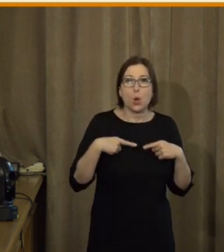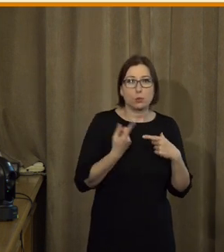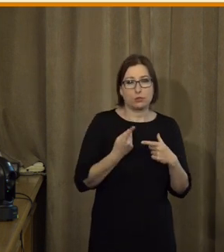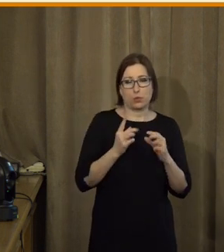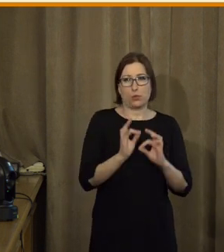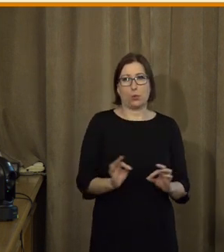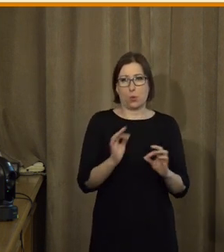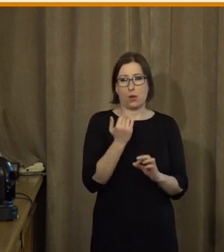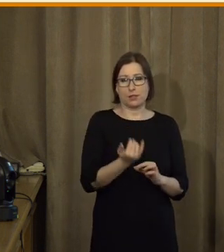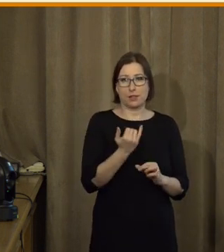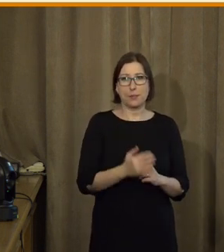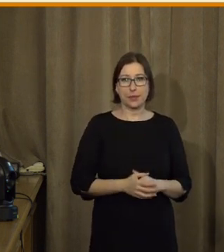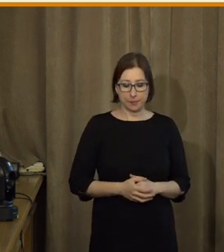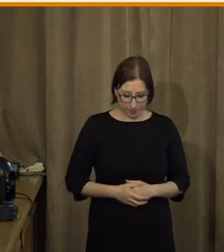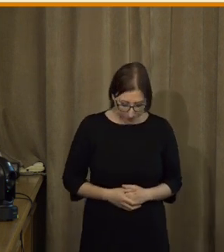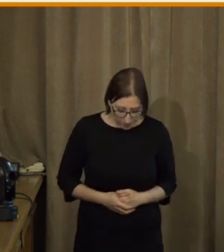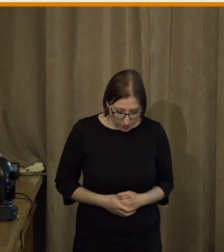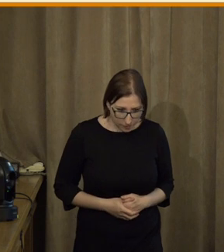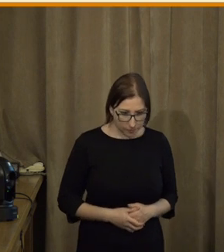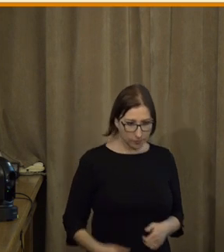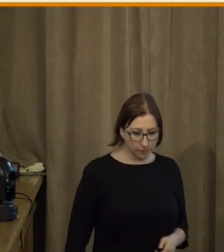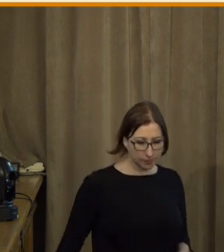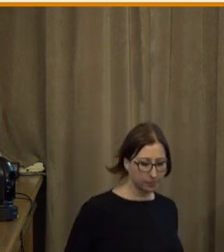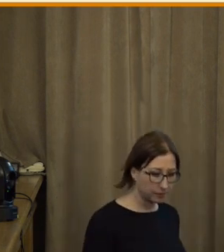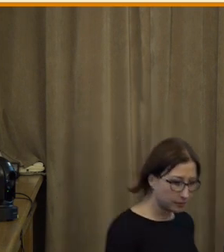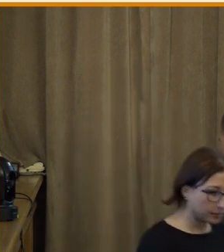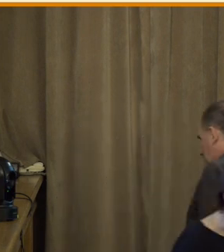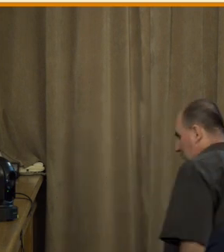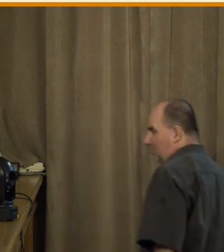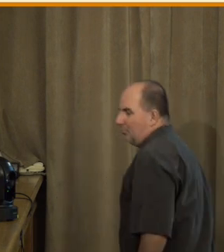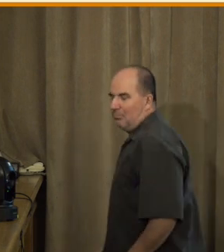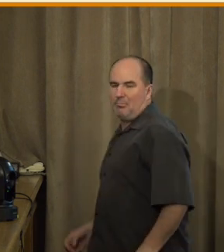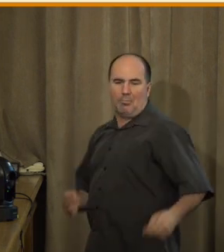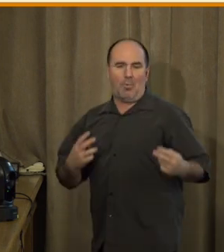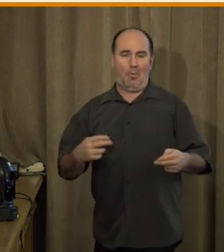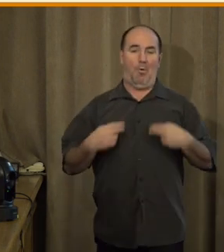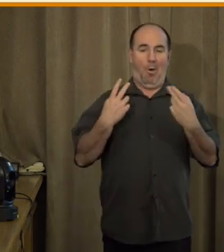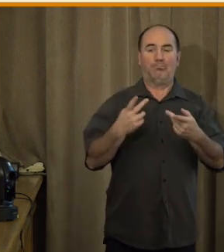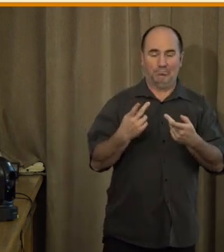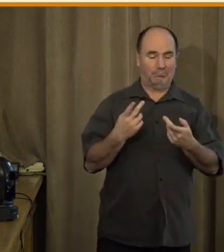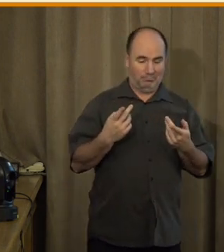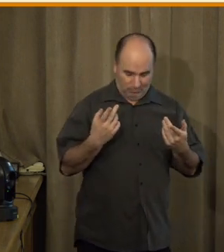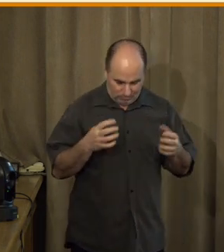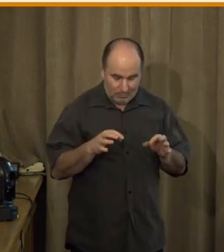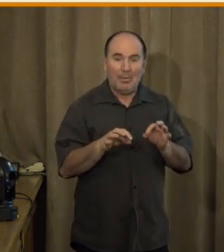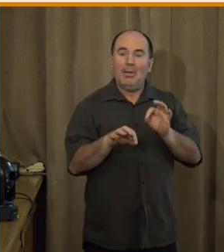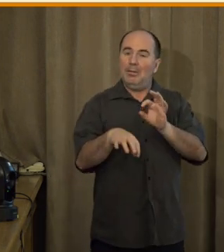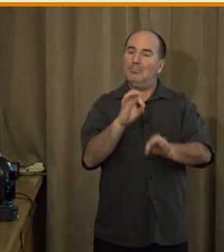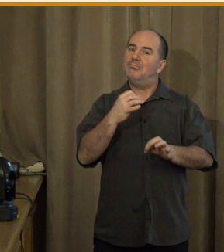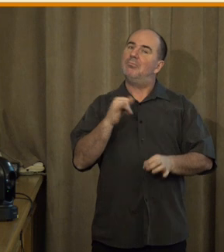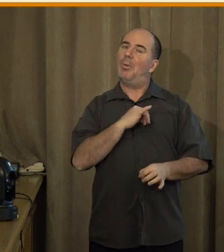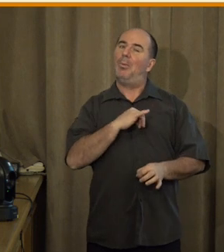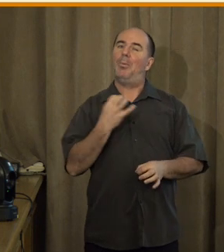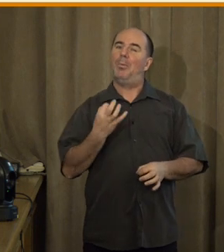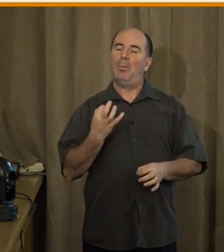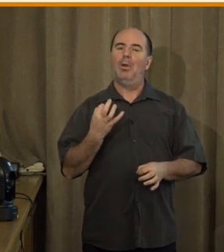Další slide, tam máme další zjištění, a to bude možná poměrně zásadní pro tu